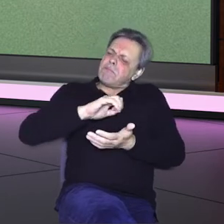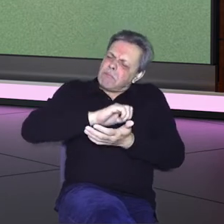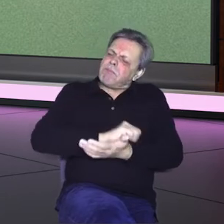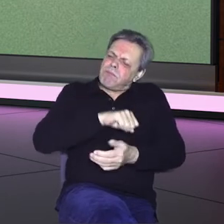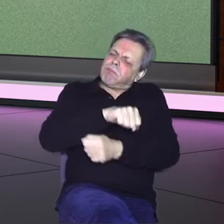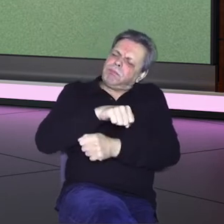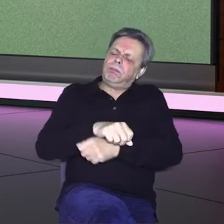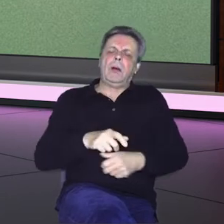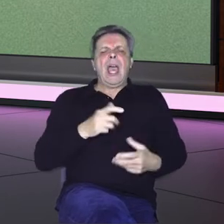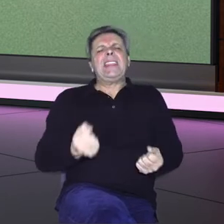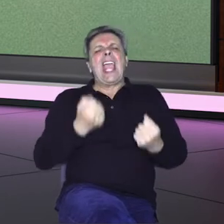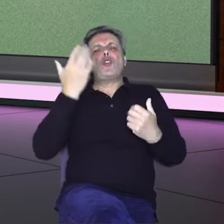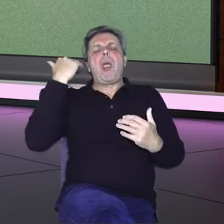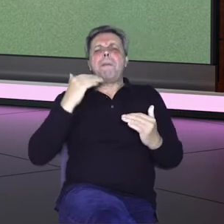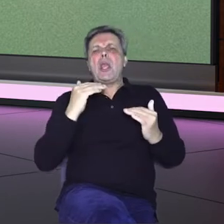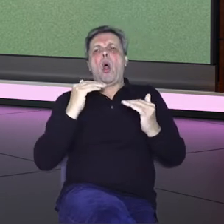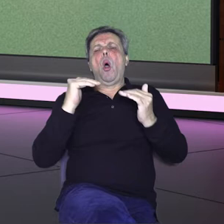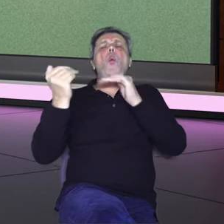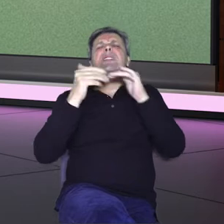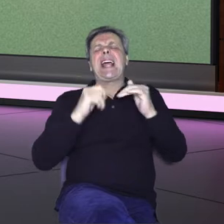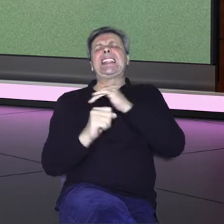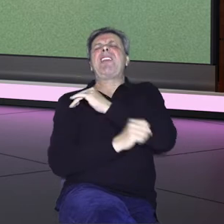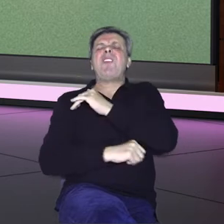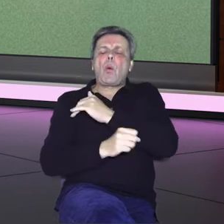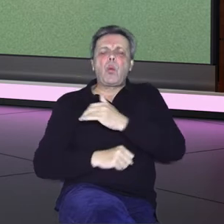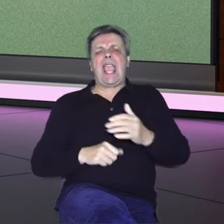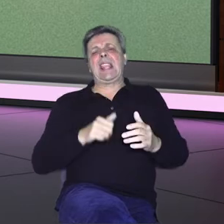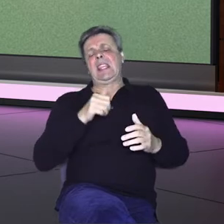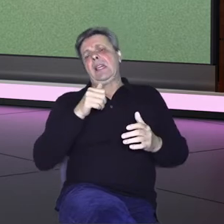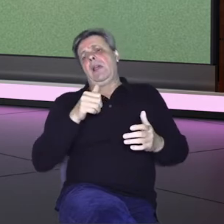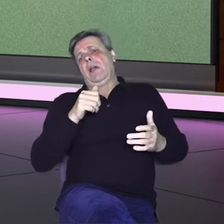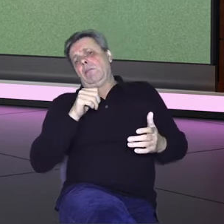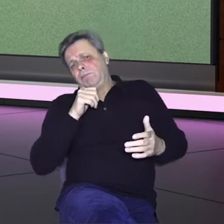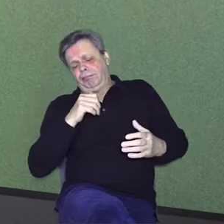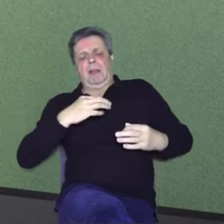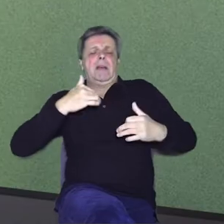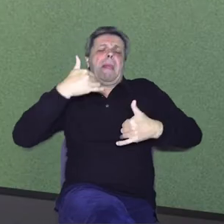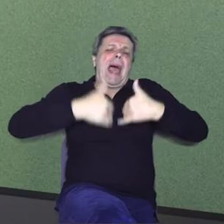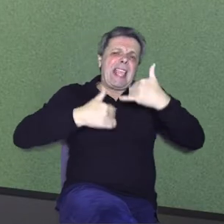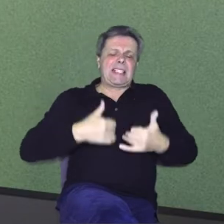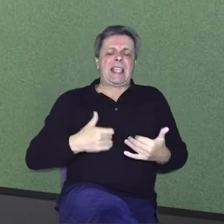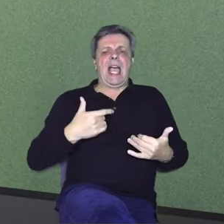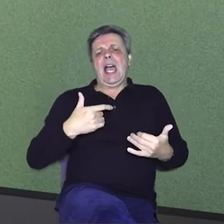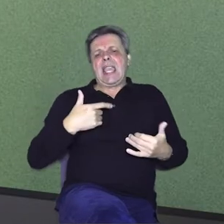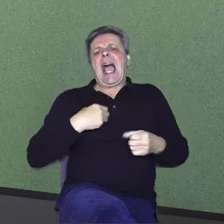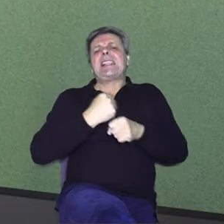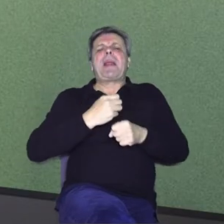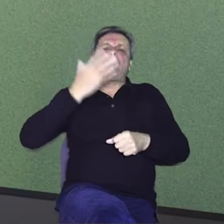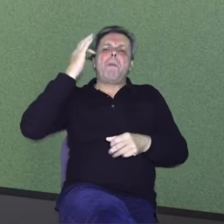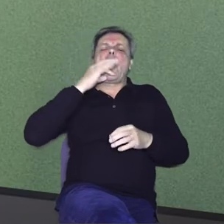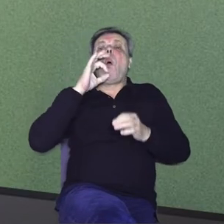fakultet, posao jer radim u vinogradskoj bolnici i, naravno, još pripreme za sva natjecanja koja su bila. Kod izbora